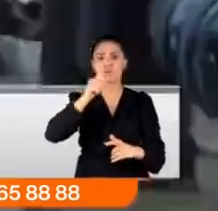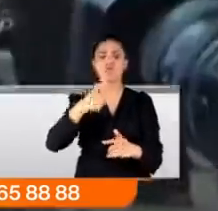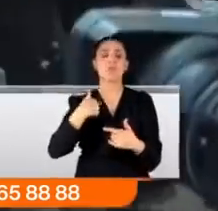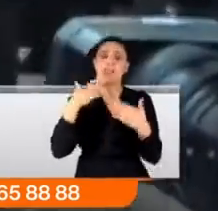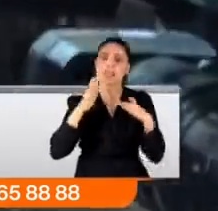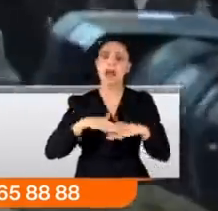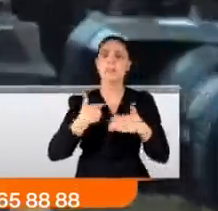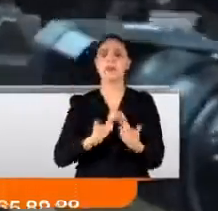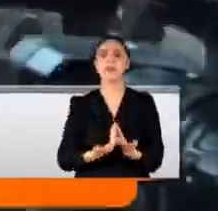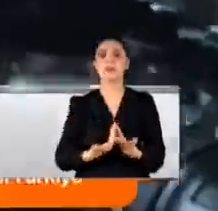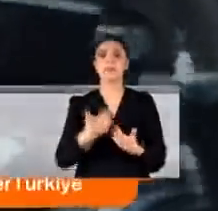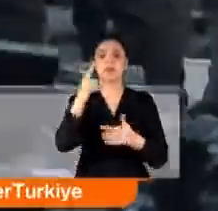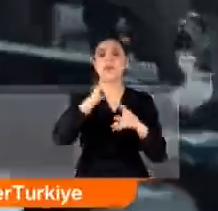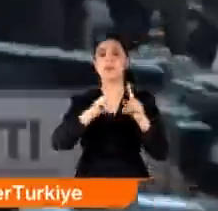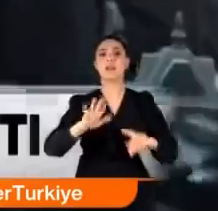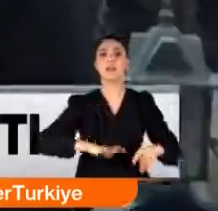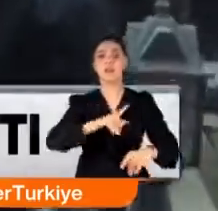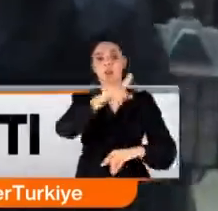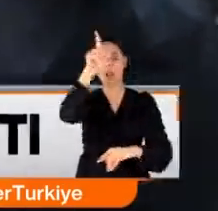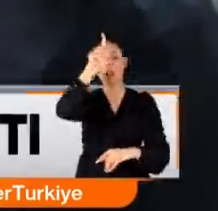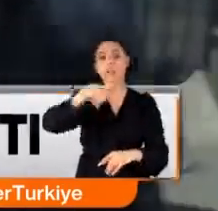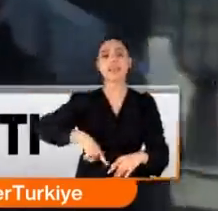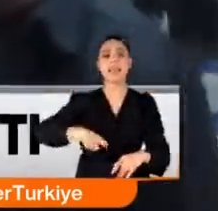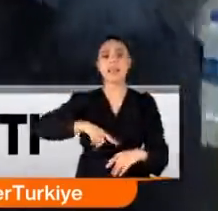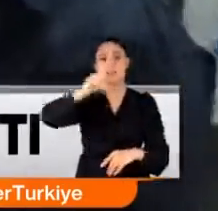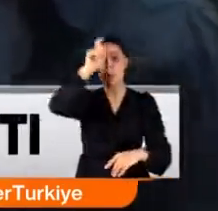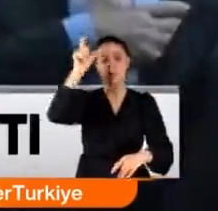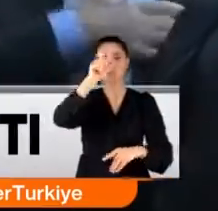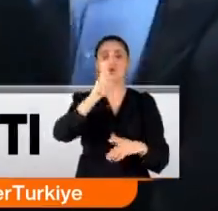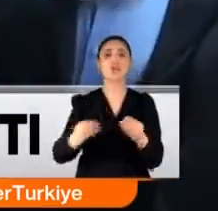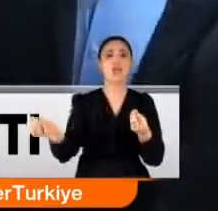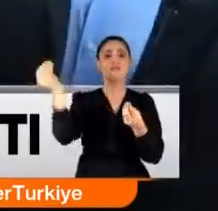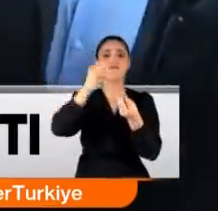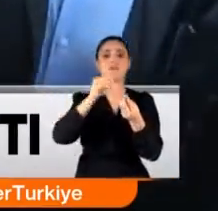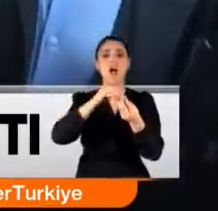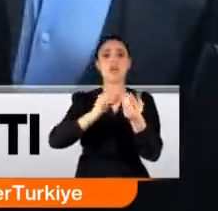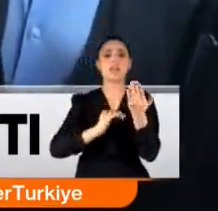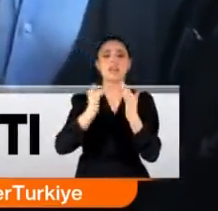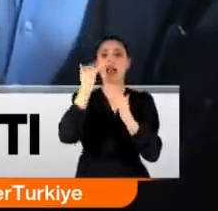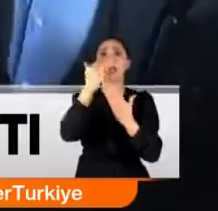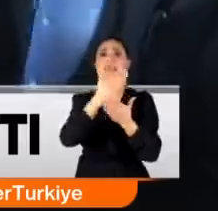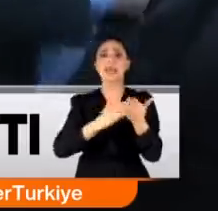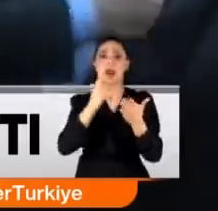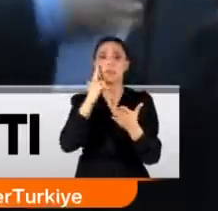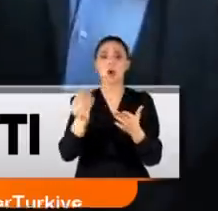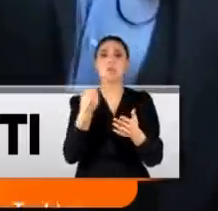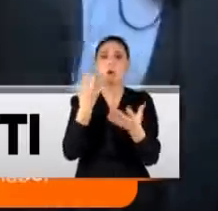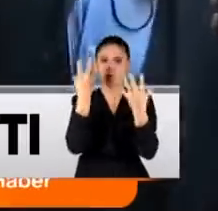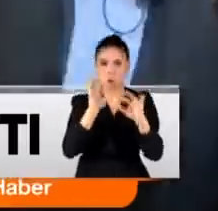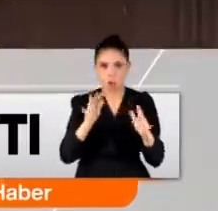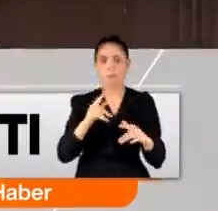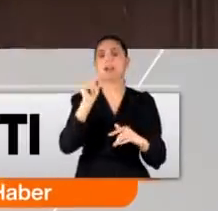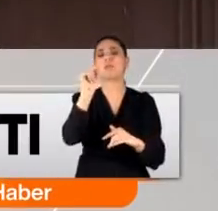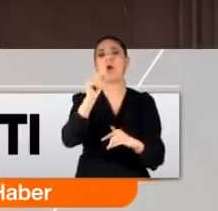getirdik. Kemal Kılıçdaroğlu'nun İzmir Türkiye'nin ödediği faizin yarısı kadar faizle borçlanabiliyor açıklamasını da